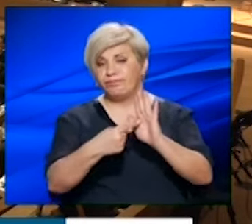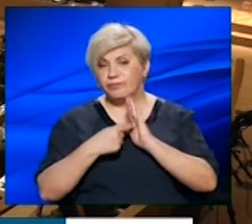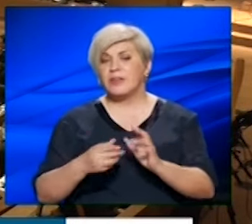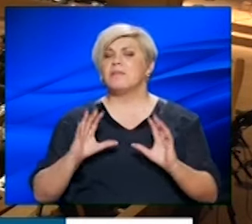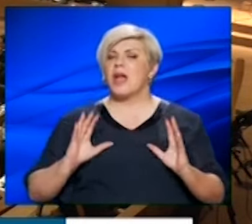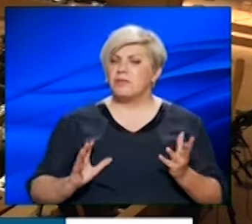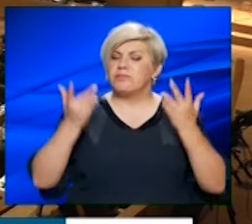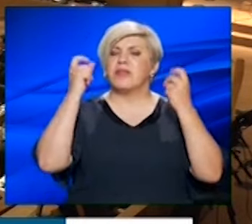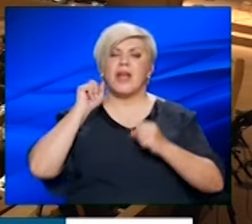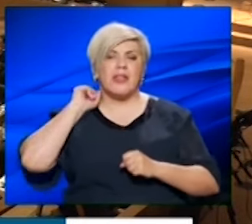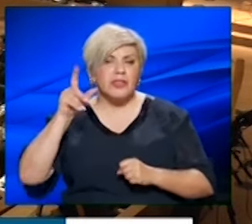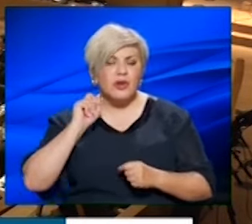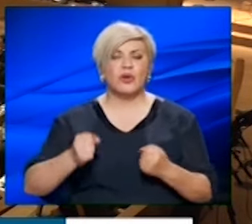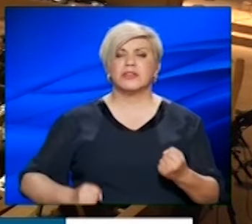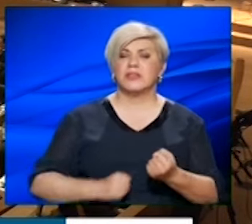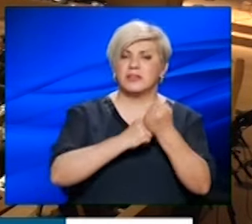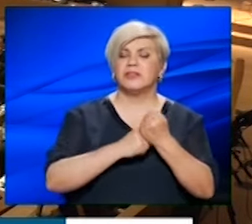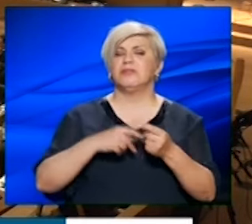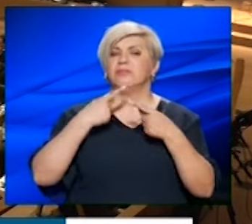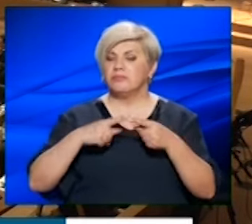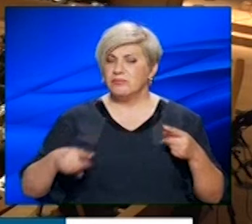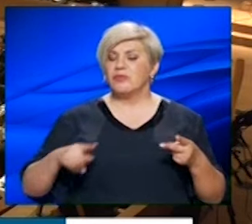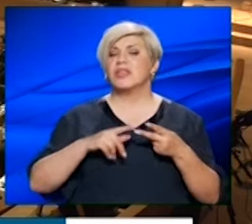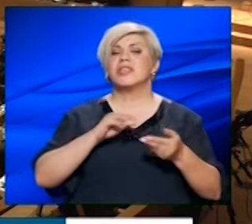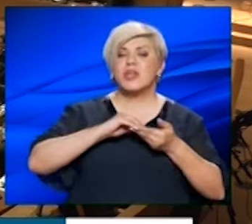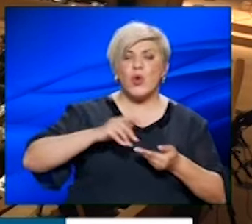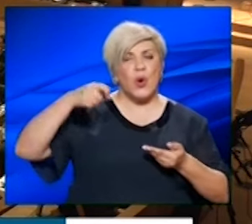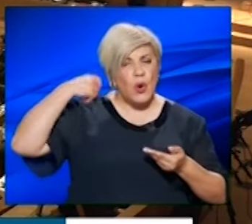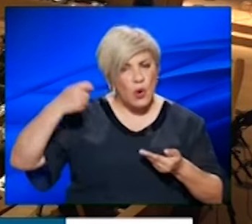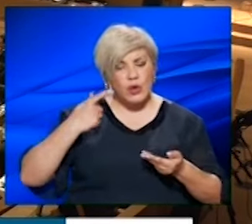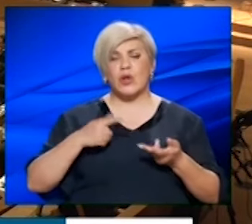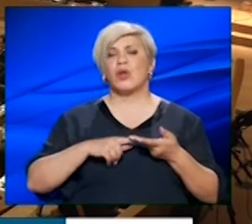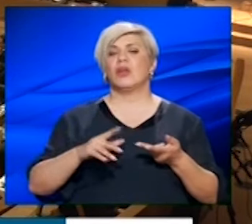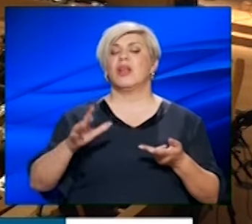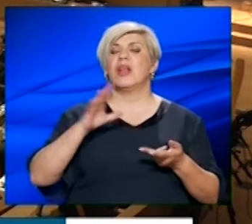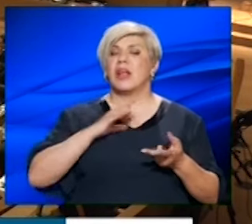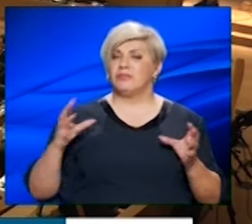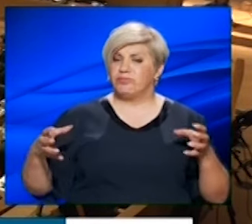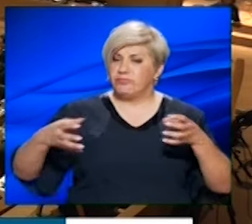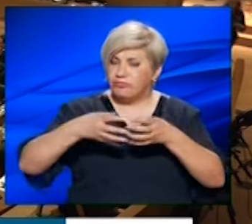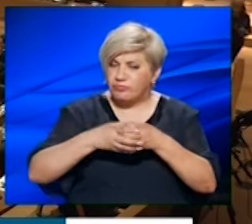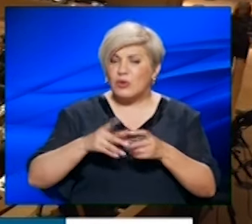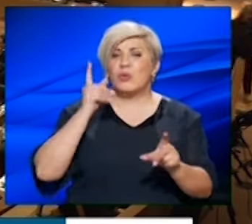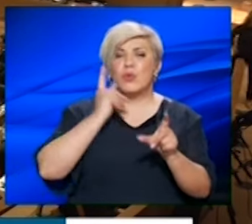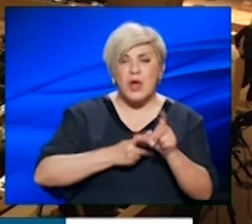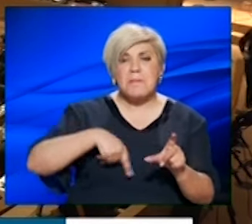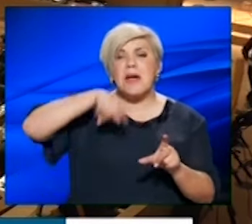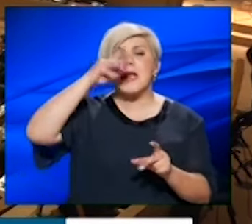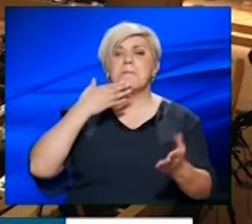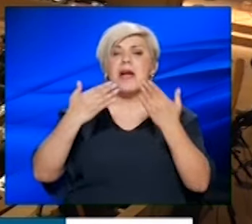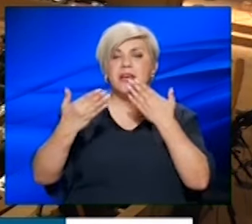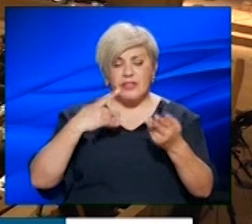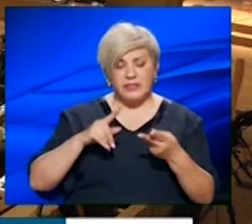κινητοποιήσεις, με εκδηλώσεις, στηρίζοντας δηλαδή κινητοποιήσεις συλλόγων γονέων με εκδηλώσεις, λαϊκής εισπύρωσης, του ΚΚΕ με ημερίδες